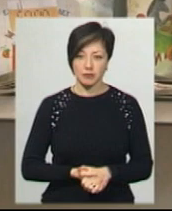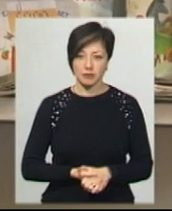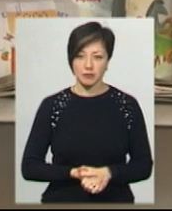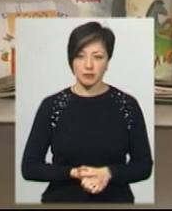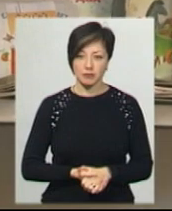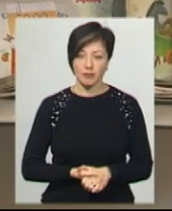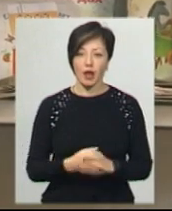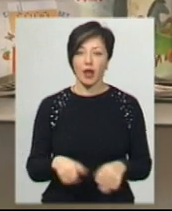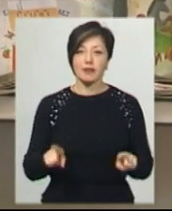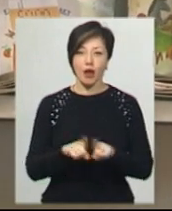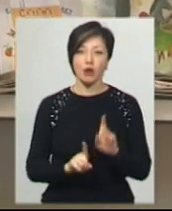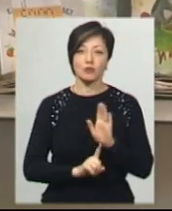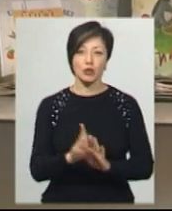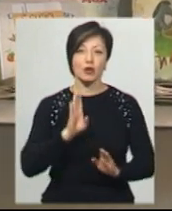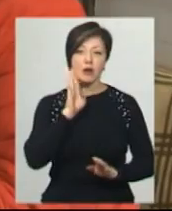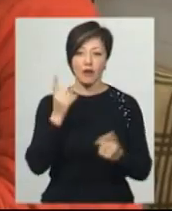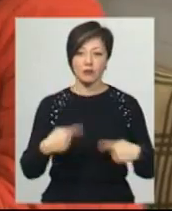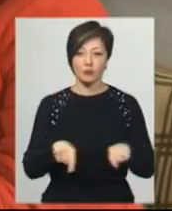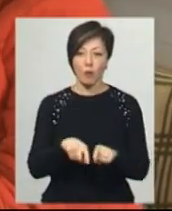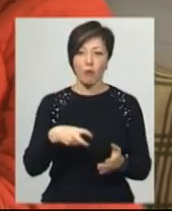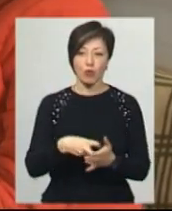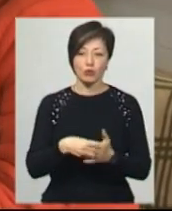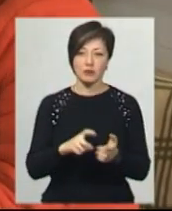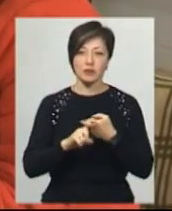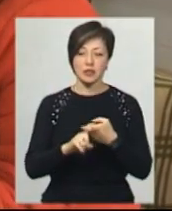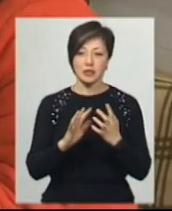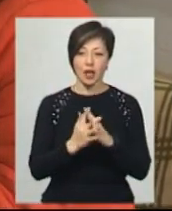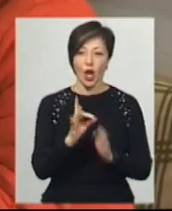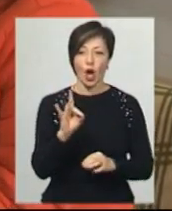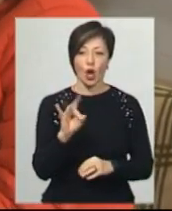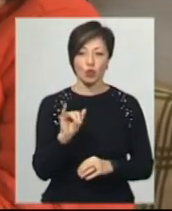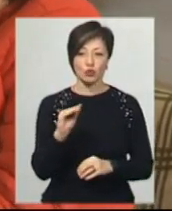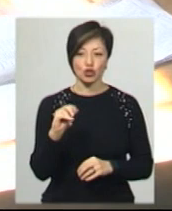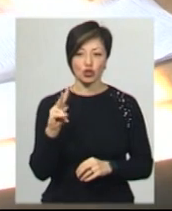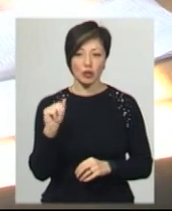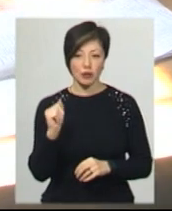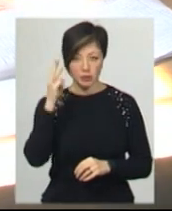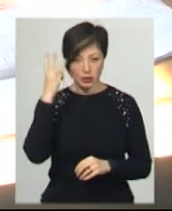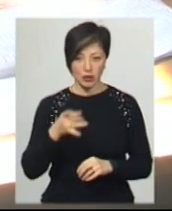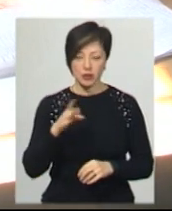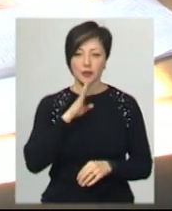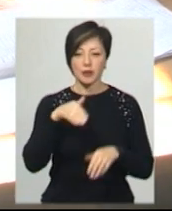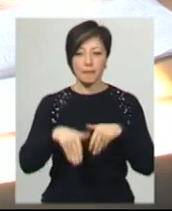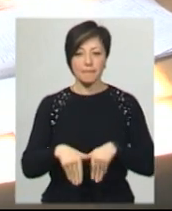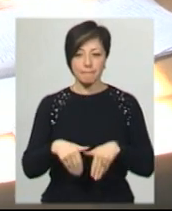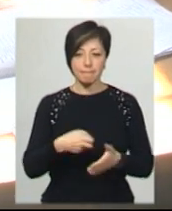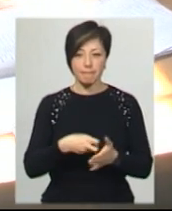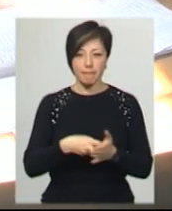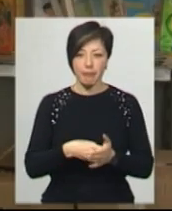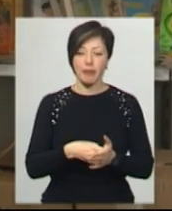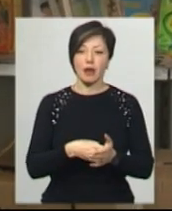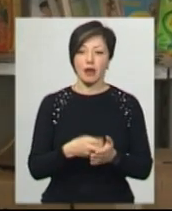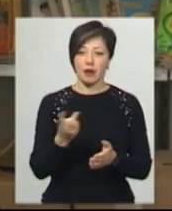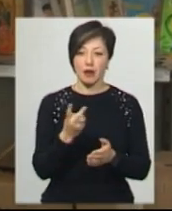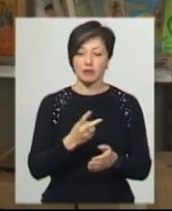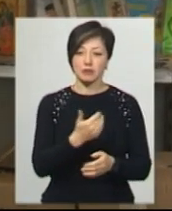Так розпочинається ранок у відділенні поштового зв'язку села Рожичанка Хмельницького району. Листоноші Олена Беспалько та Валентина Гусарюк